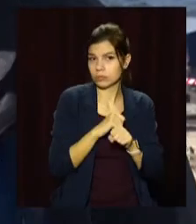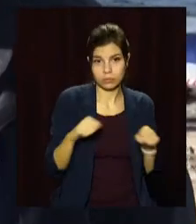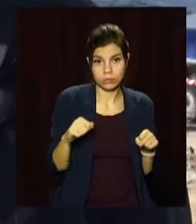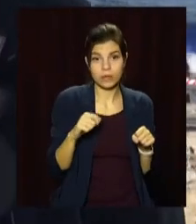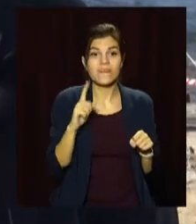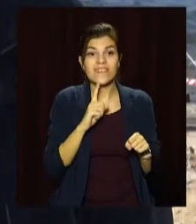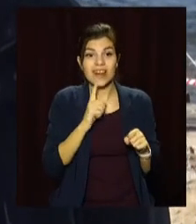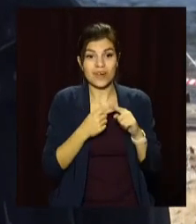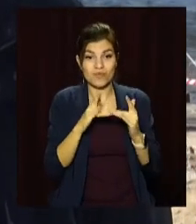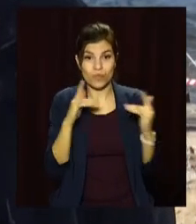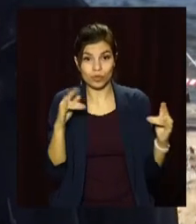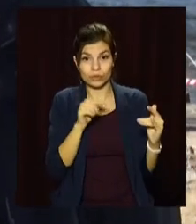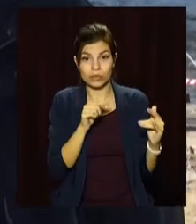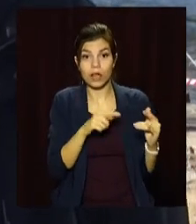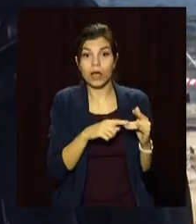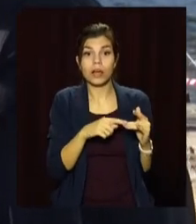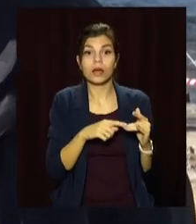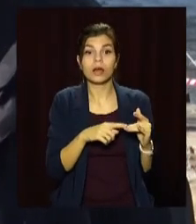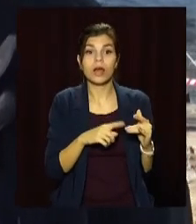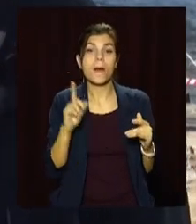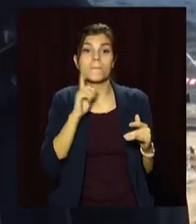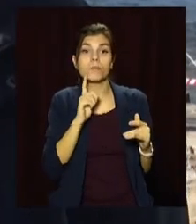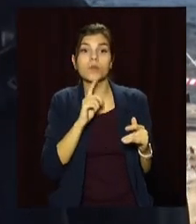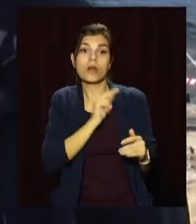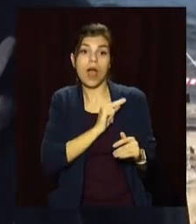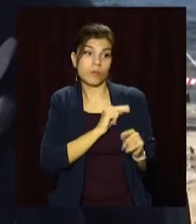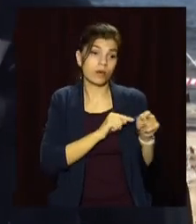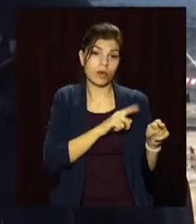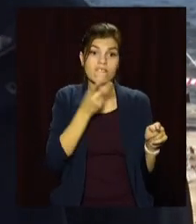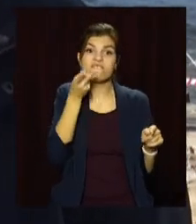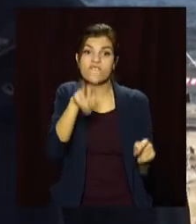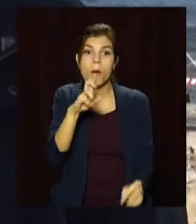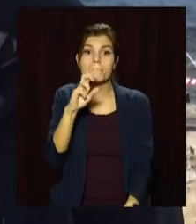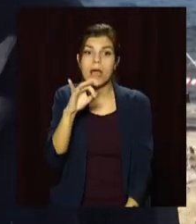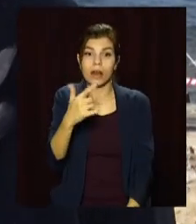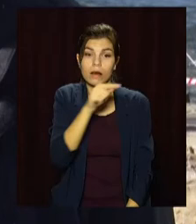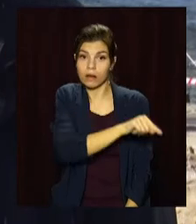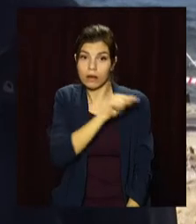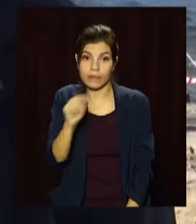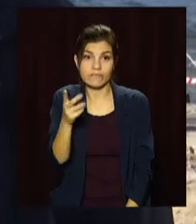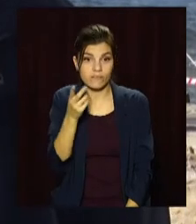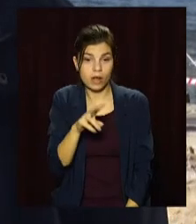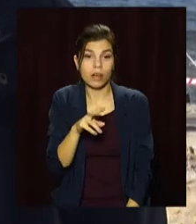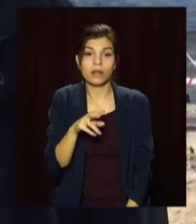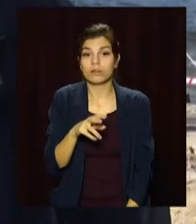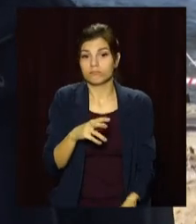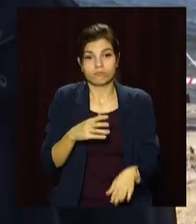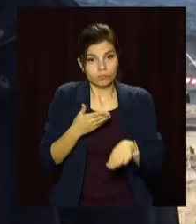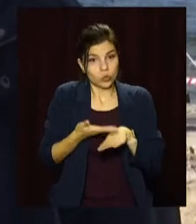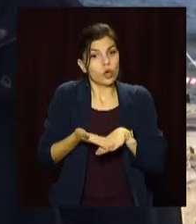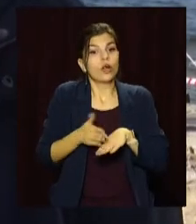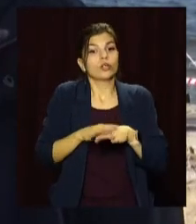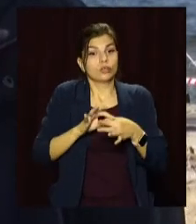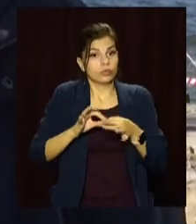Зважливість встановлюється, що ми працюємо на двох берегах, щоб працювати на двох берегах одновременно або паралельно, то ми